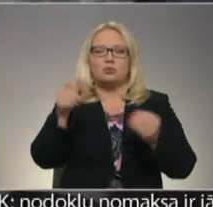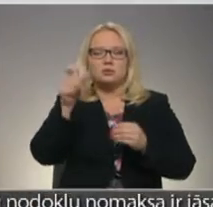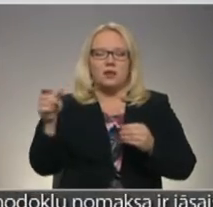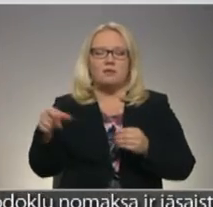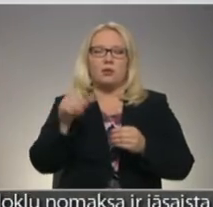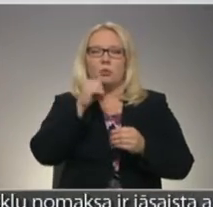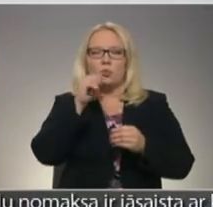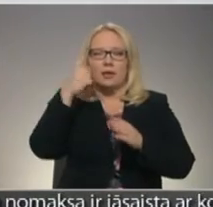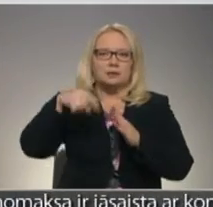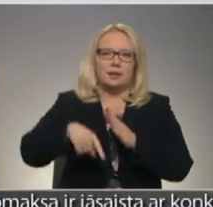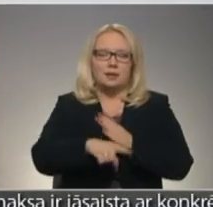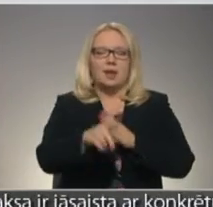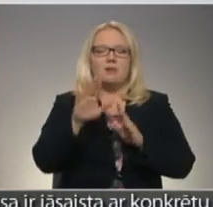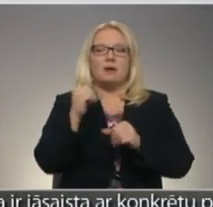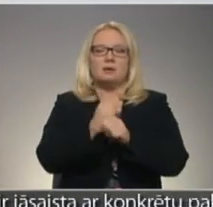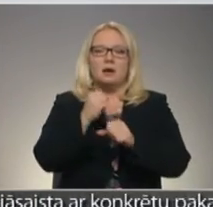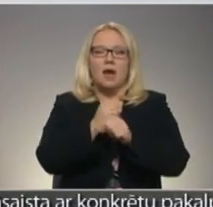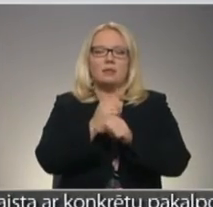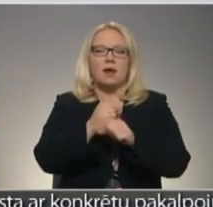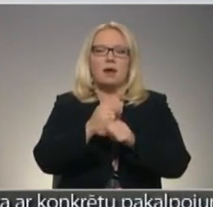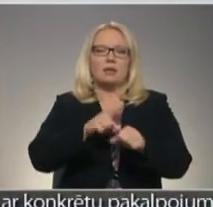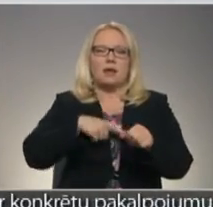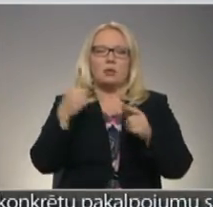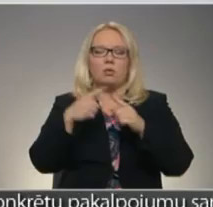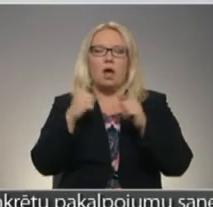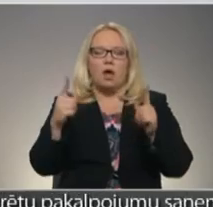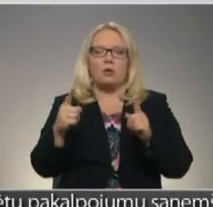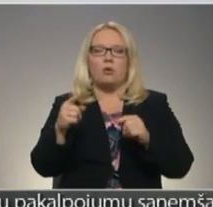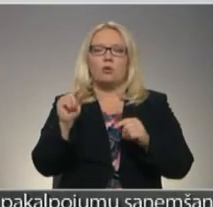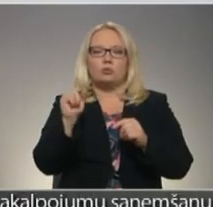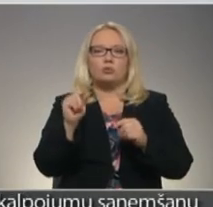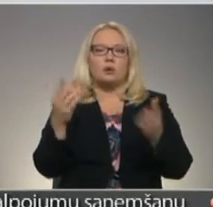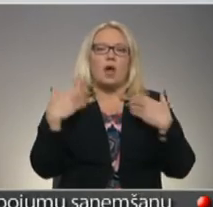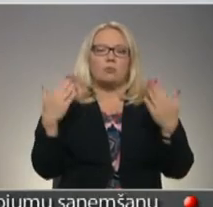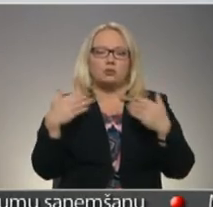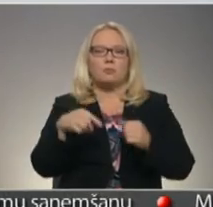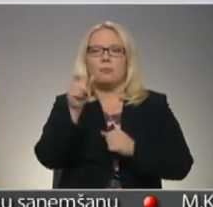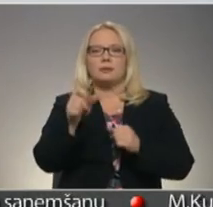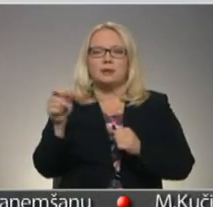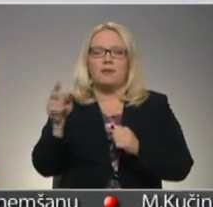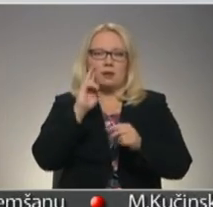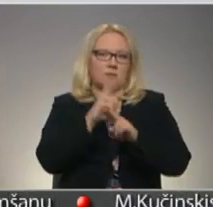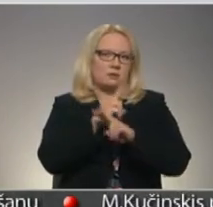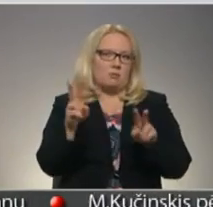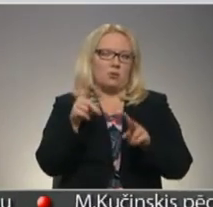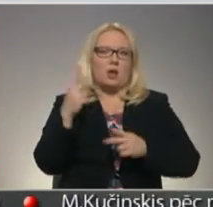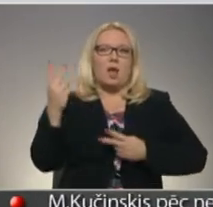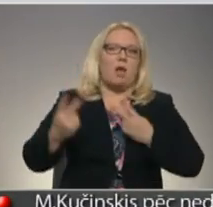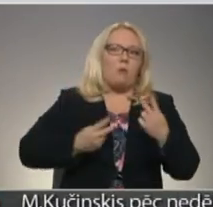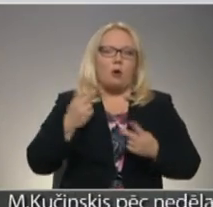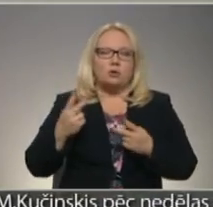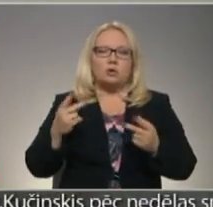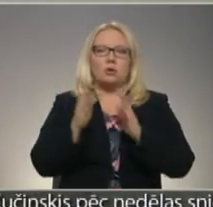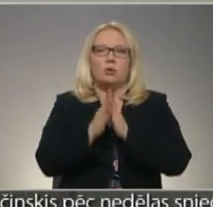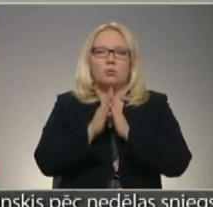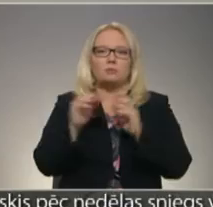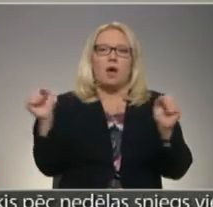glābējais, var strādāt kaut ko dikas laiku, viņam ir jāatpūstāt, nu nevar savādāt. Ārti cilvēks krastāt un nesaprot, viņam ir emocijas, redanīgs ir apakā,